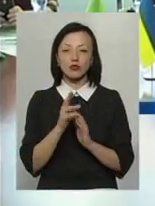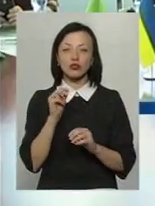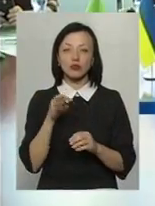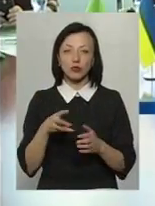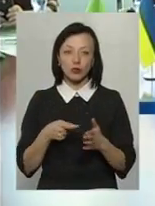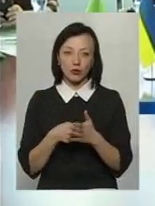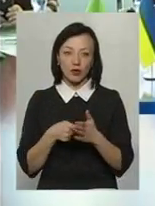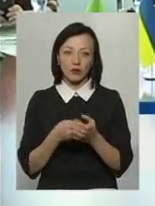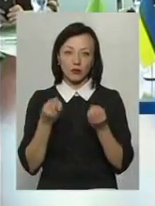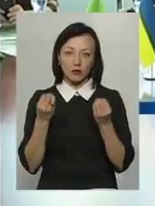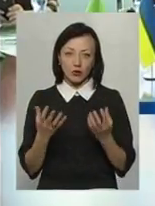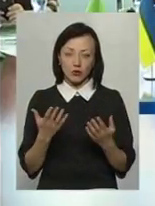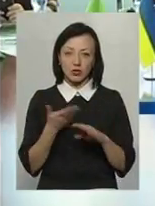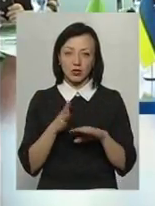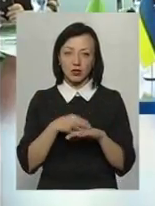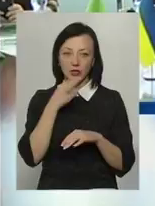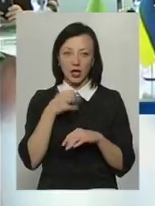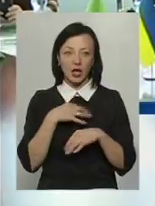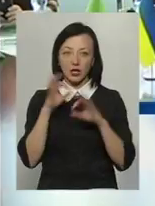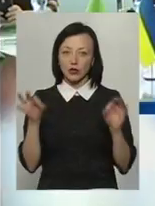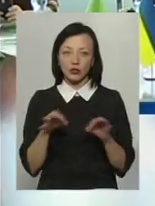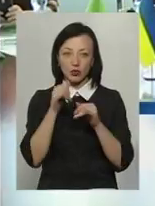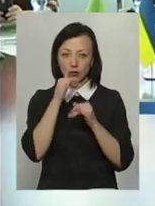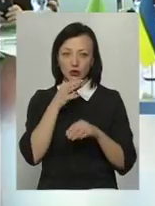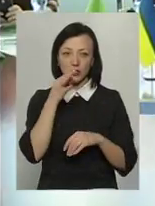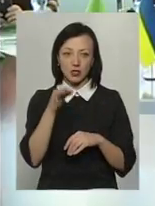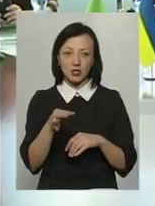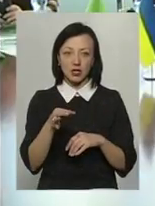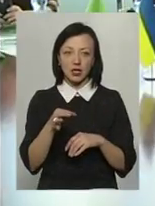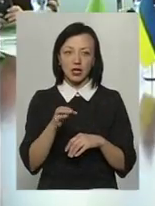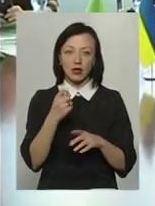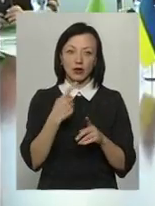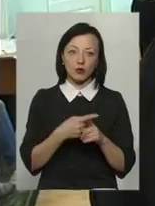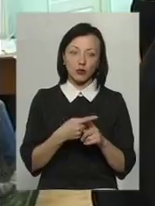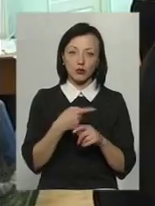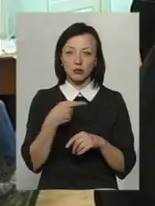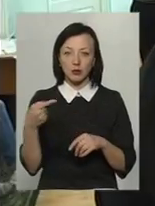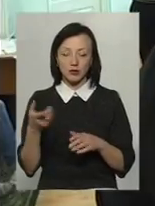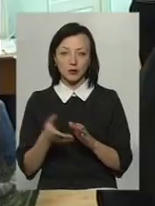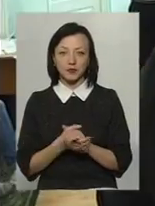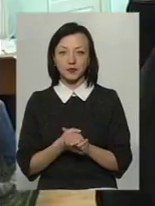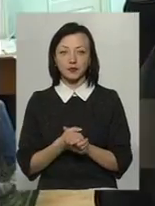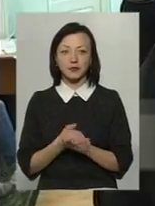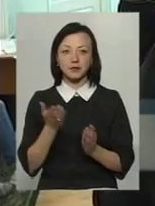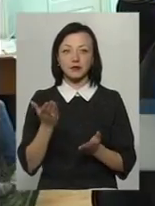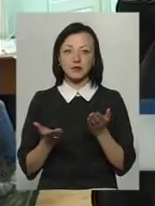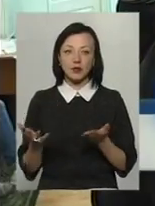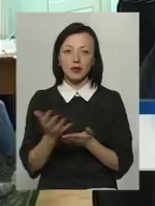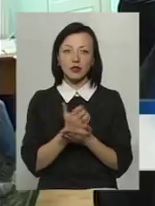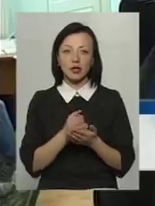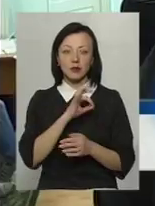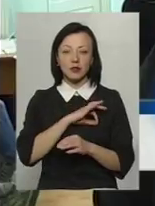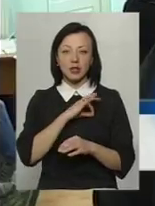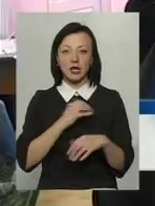годувалося. Просто складно сказати. Я нічого не можу сказати, ні в плюс, ні в мінус. Якщо вражайність при використанні хімії,